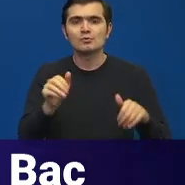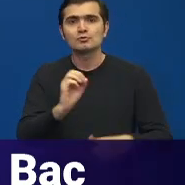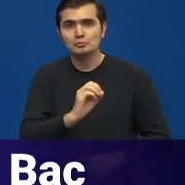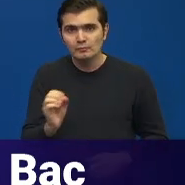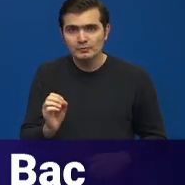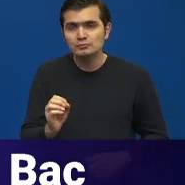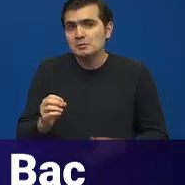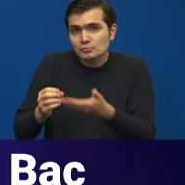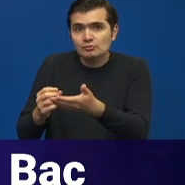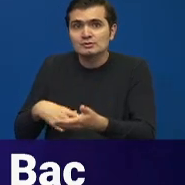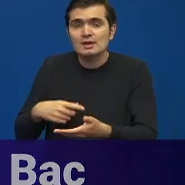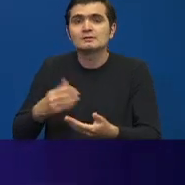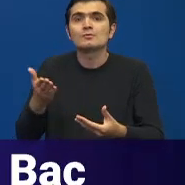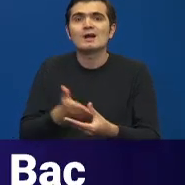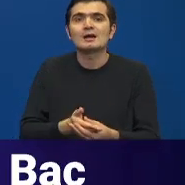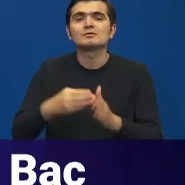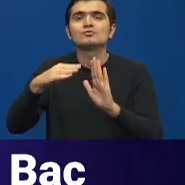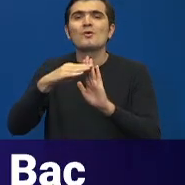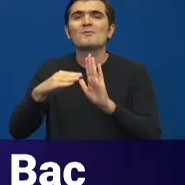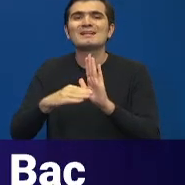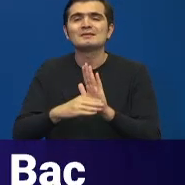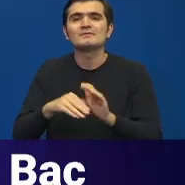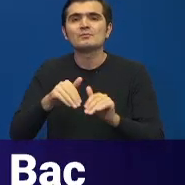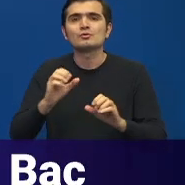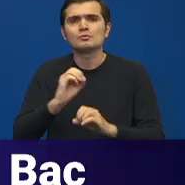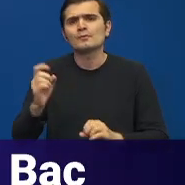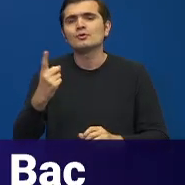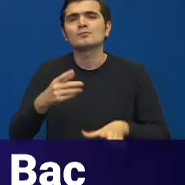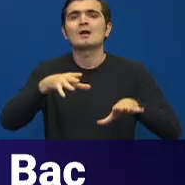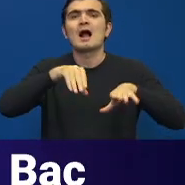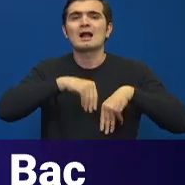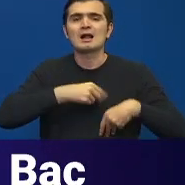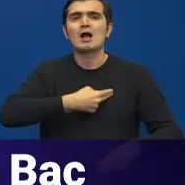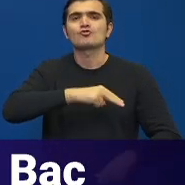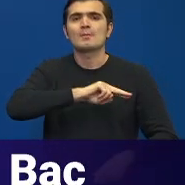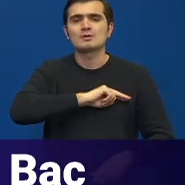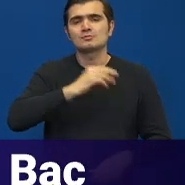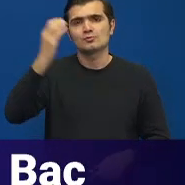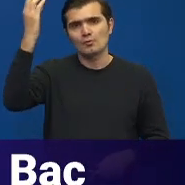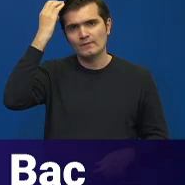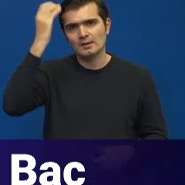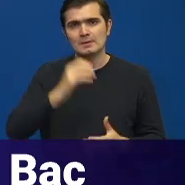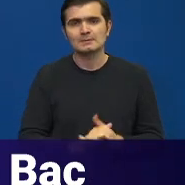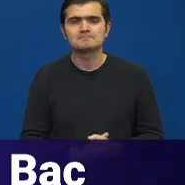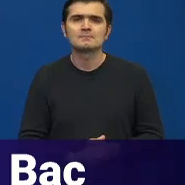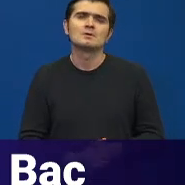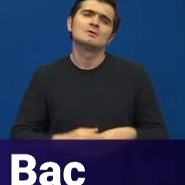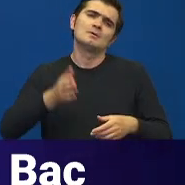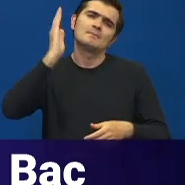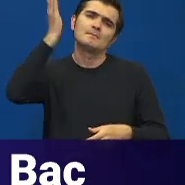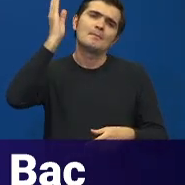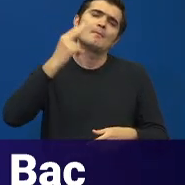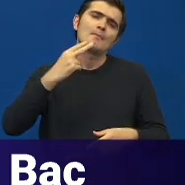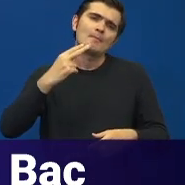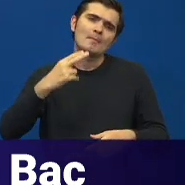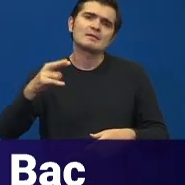Acesta este un act normativ, un angajament guvernamental publicat în monitorul oficial. Mai departe, vis-a-vis de